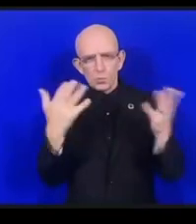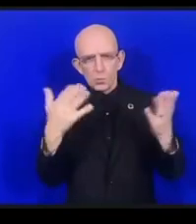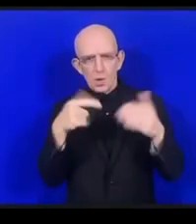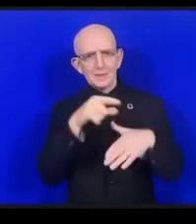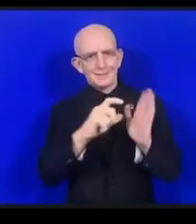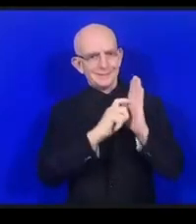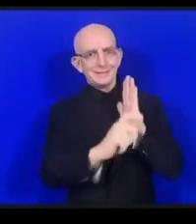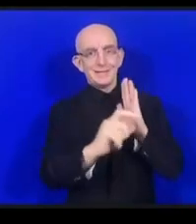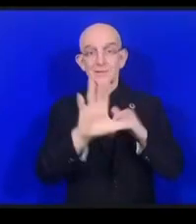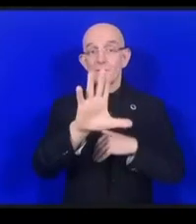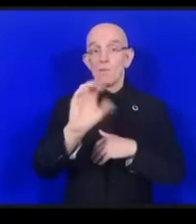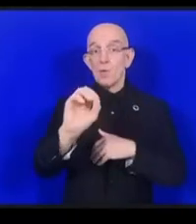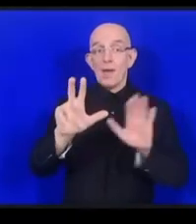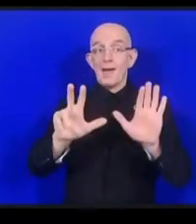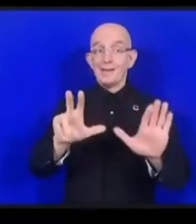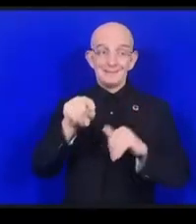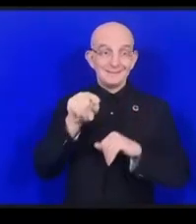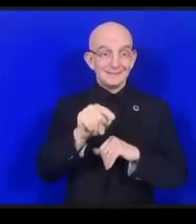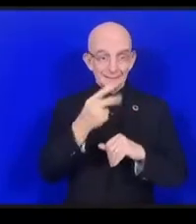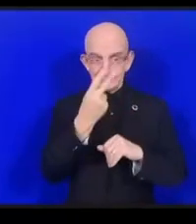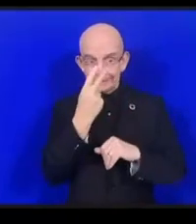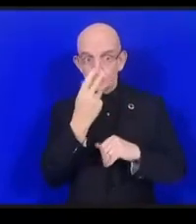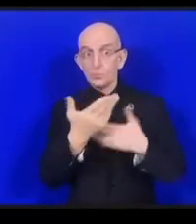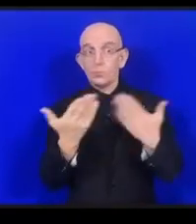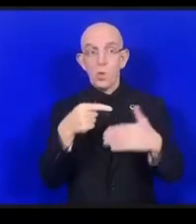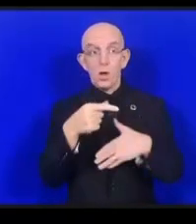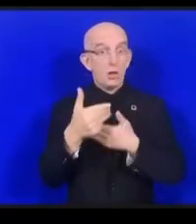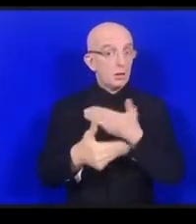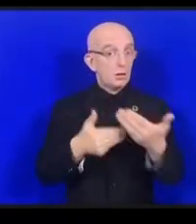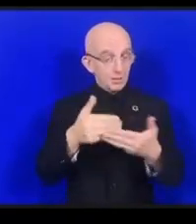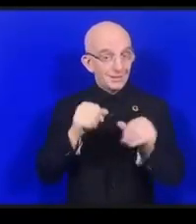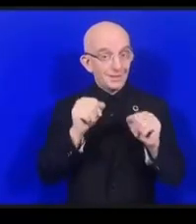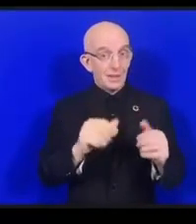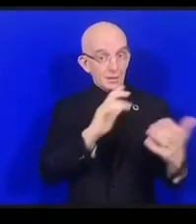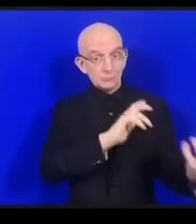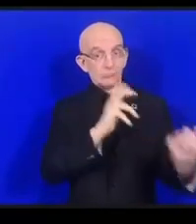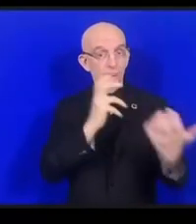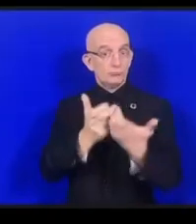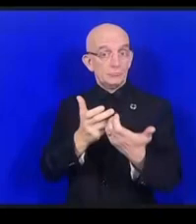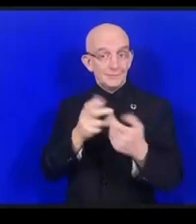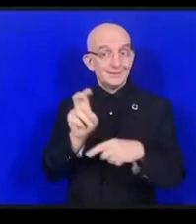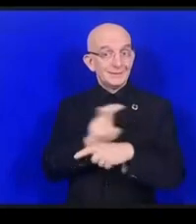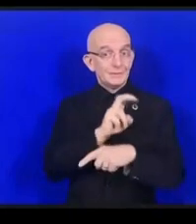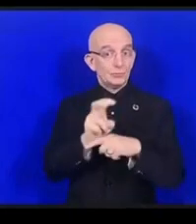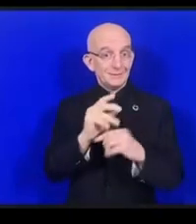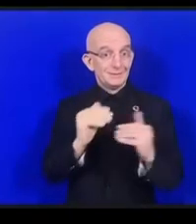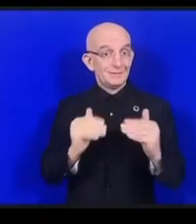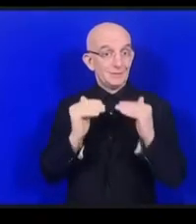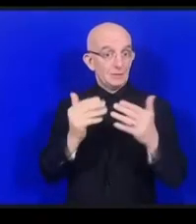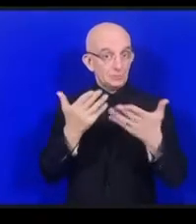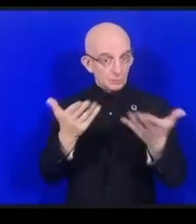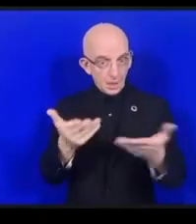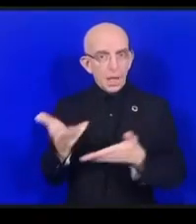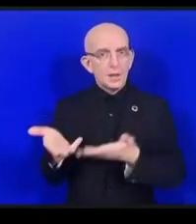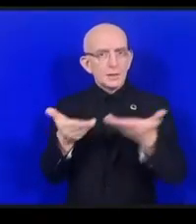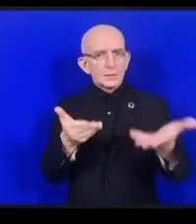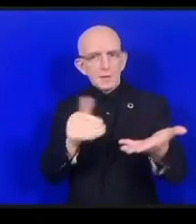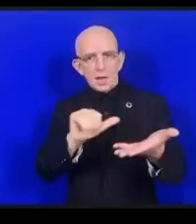の標準に適用できるかもしれませんそしてもう一問フロアから会場から質問があるようですねありがとうございます